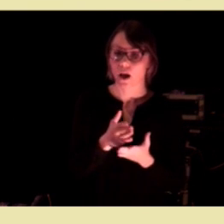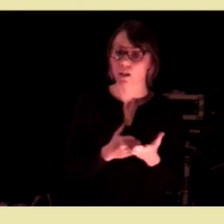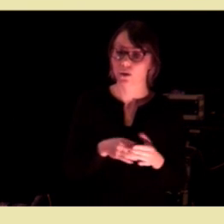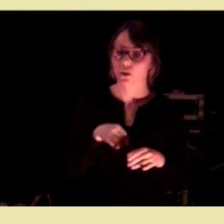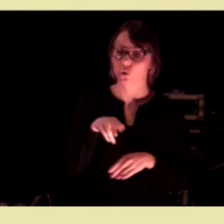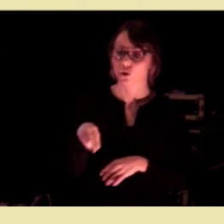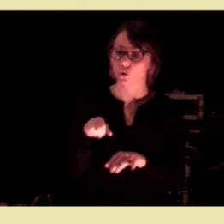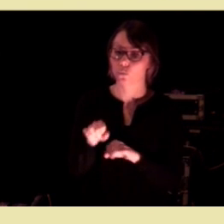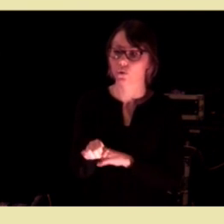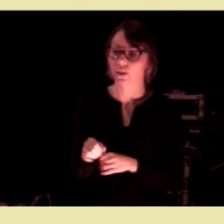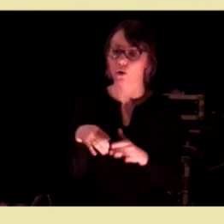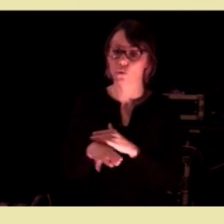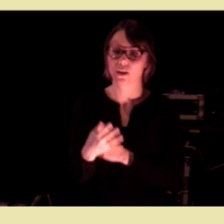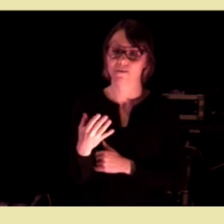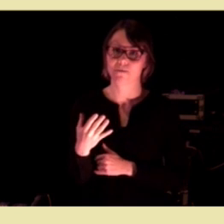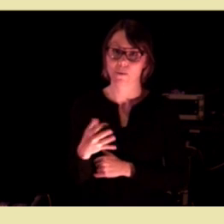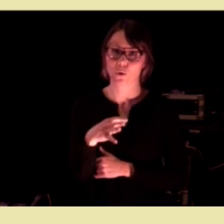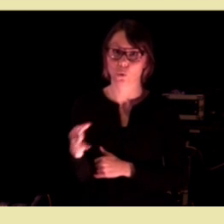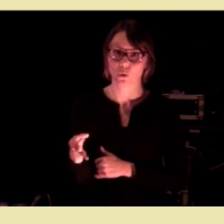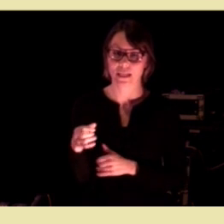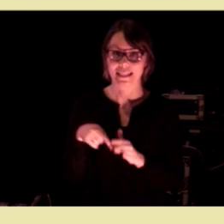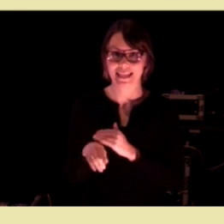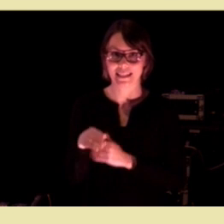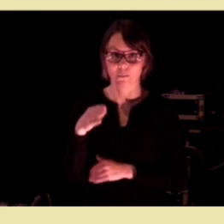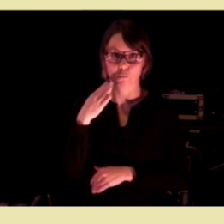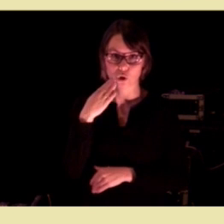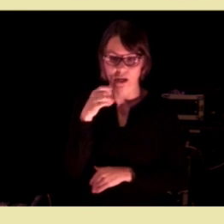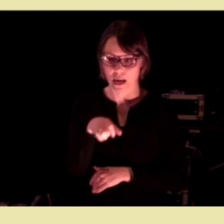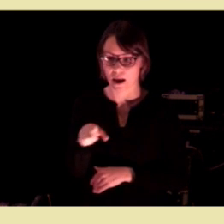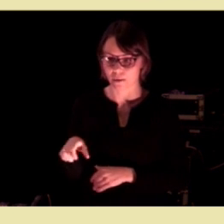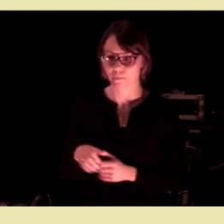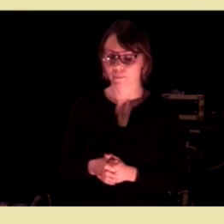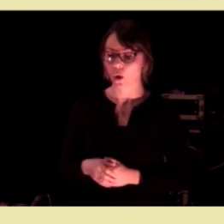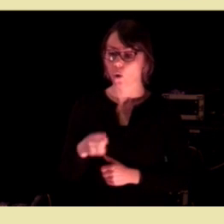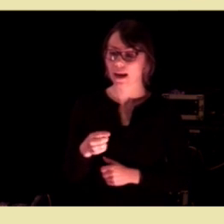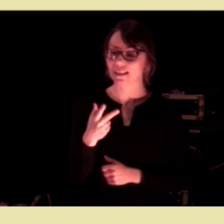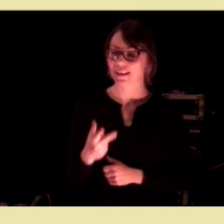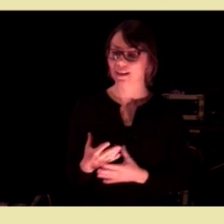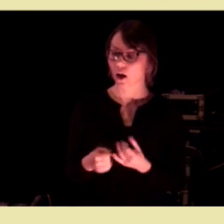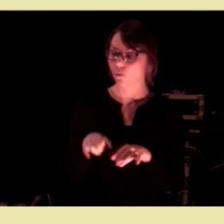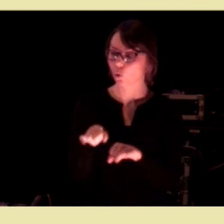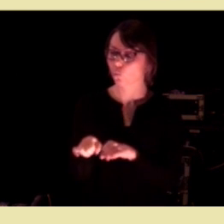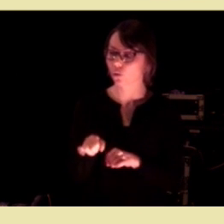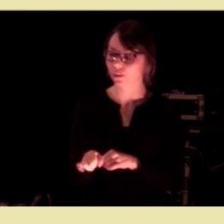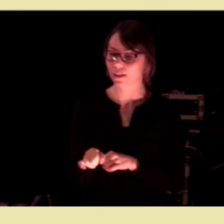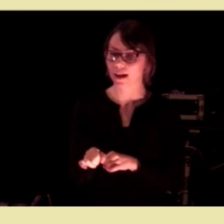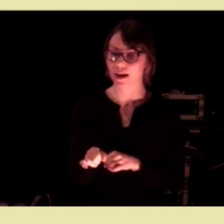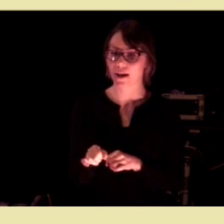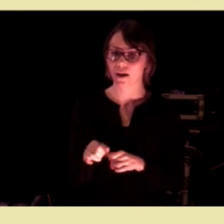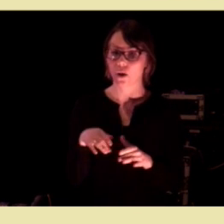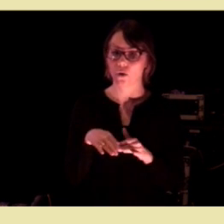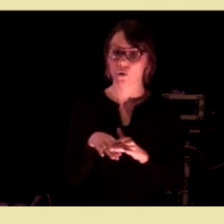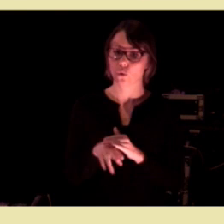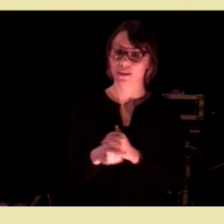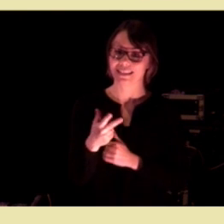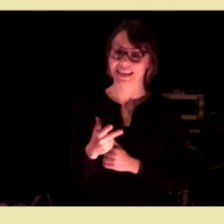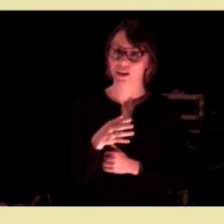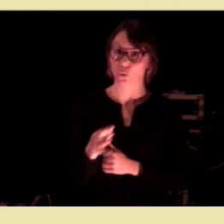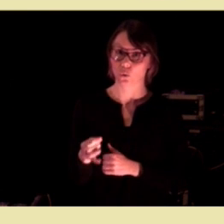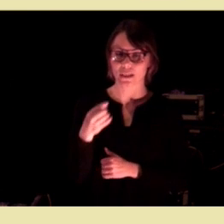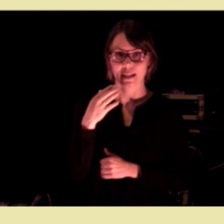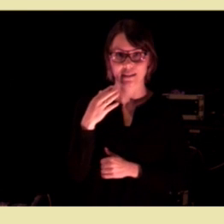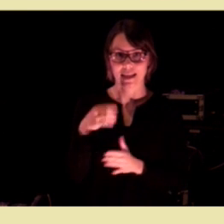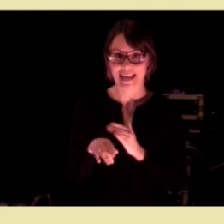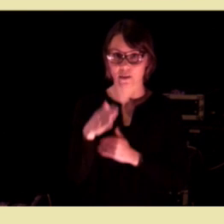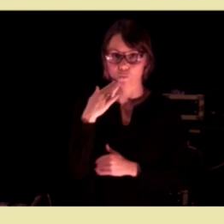kommunene er mindre enn 5 000 innbyggere. Og en tredjedel av kommunene er mindre enn 3 000